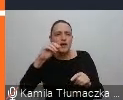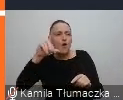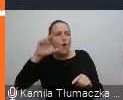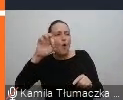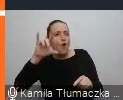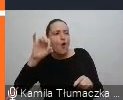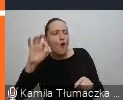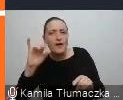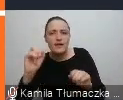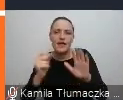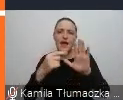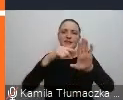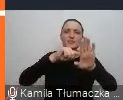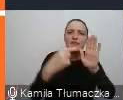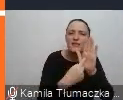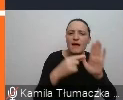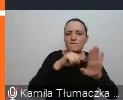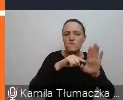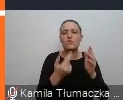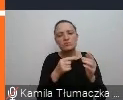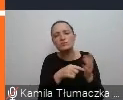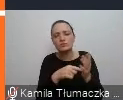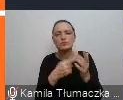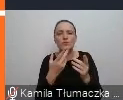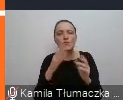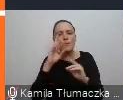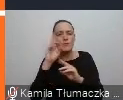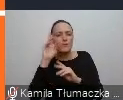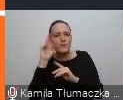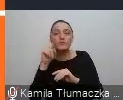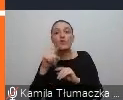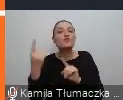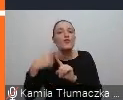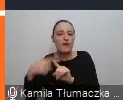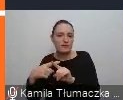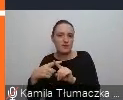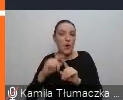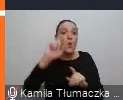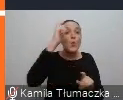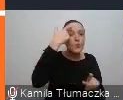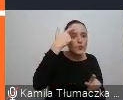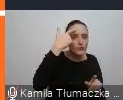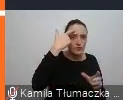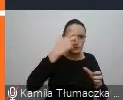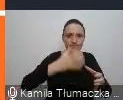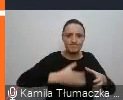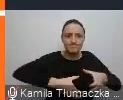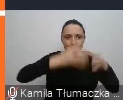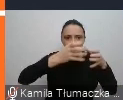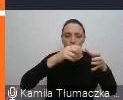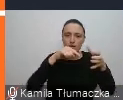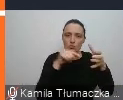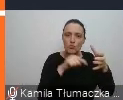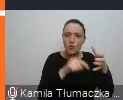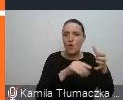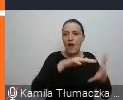ze spektrum autyzmu mają kłopot, ale jest to dodatek. Najważniejszy kor tego produktu, nad którym